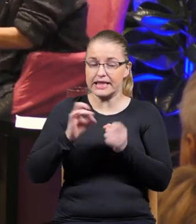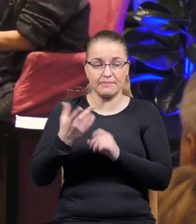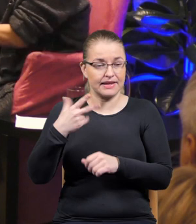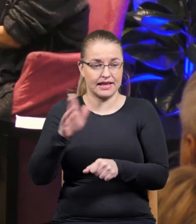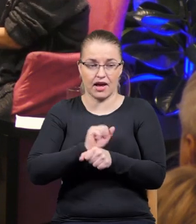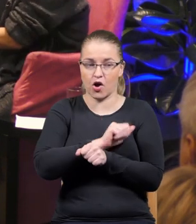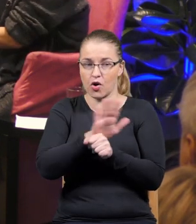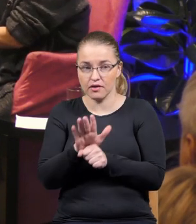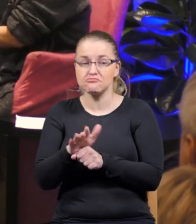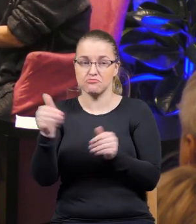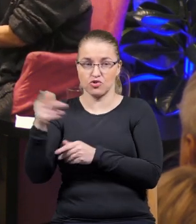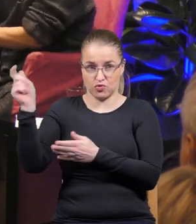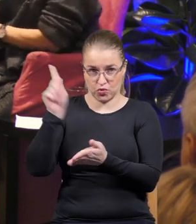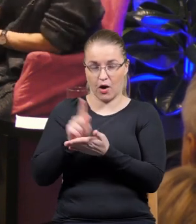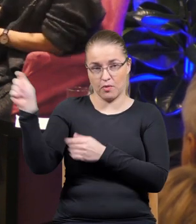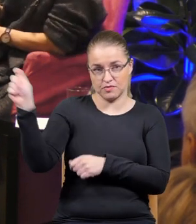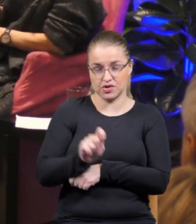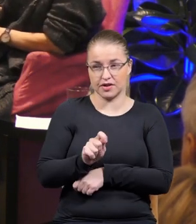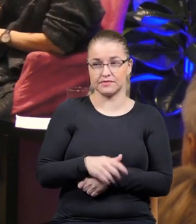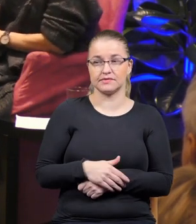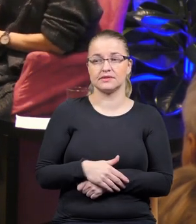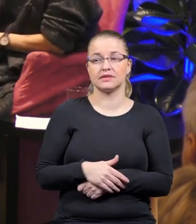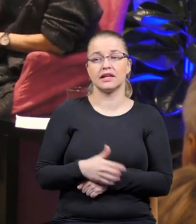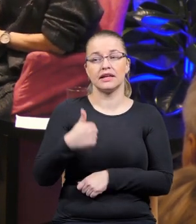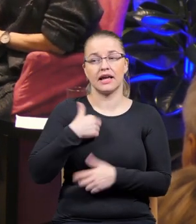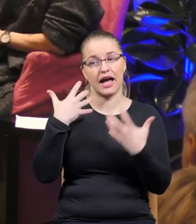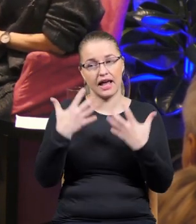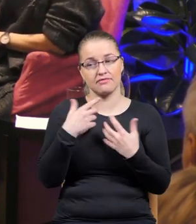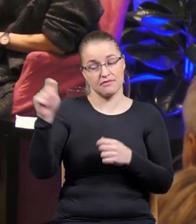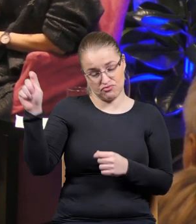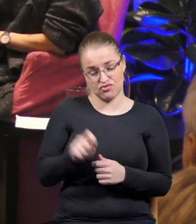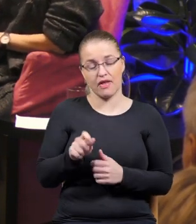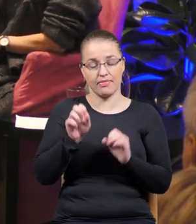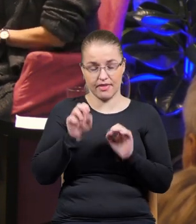to może byś przyjechał, prawda? No oczywiście. Ja bardzo chętnie Tak się umawialiśmy.